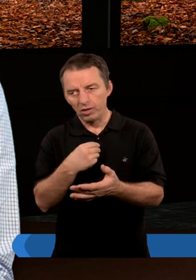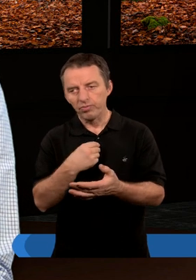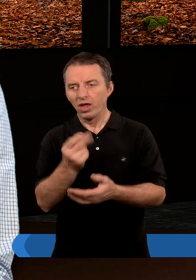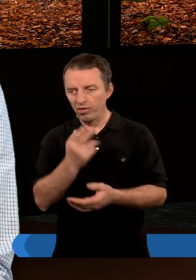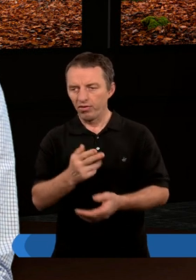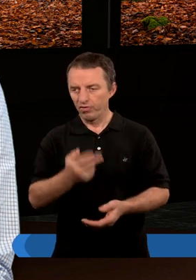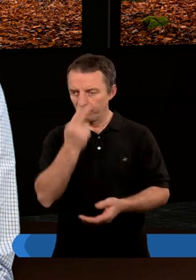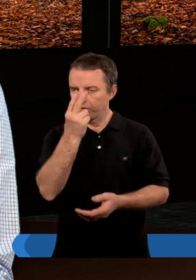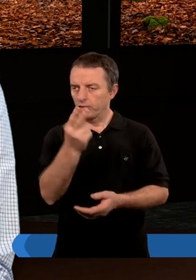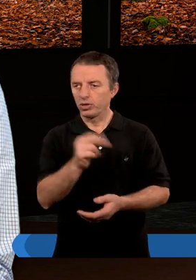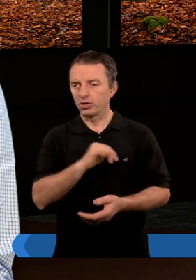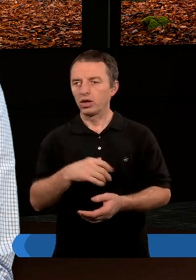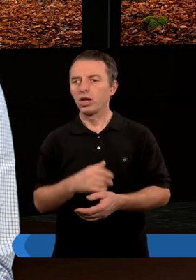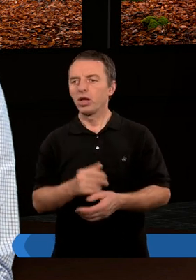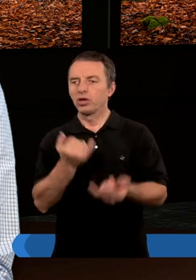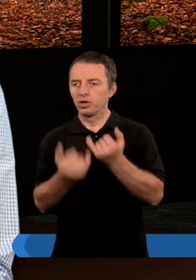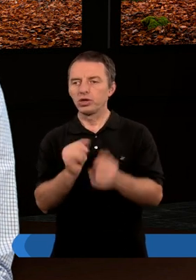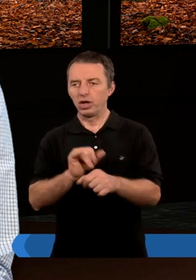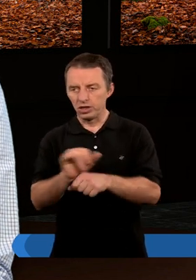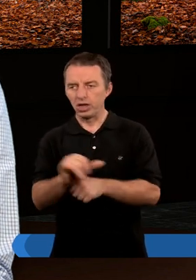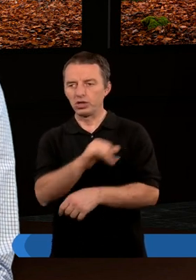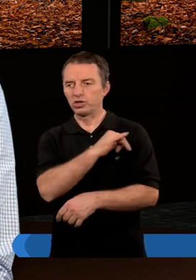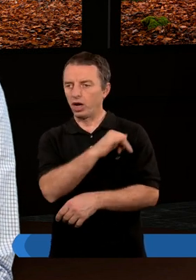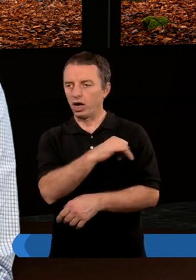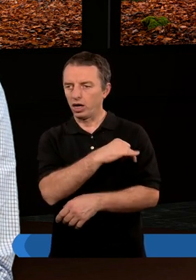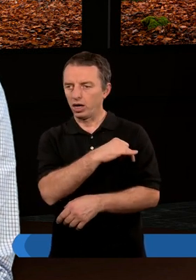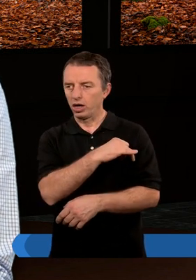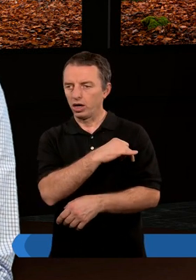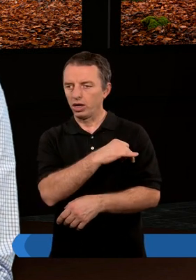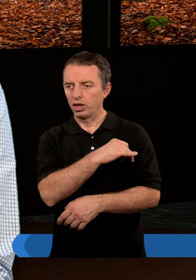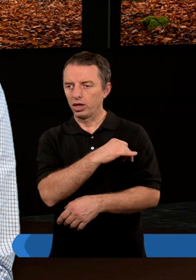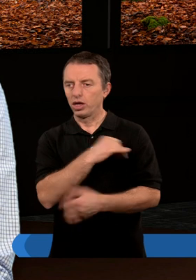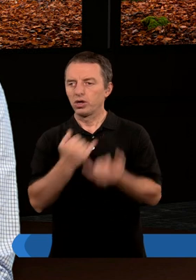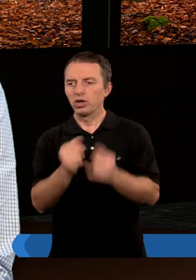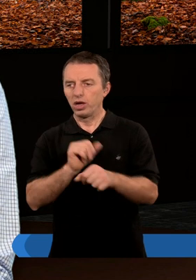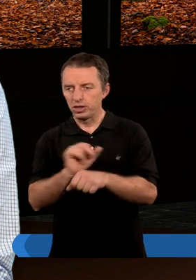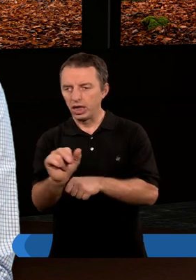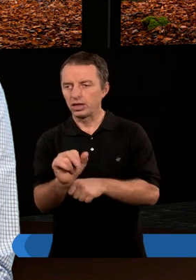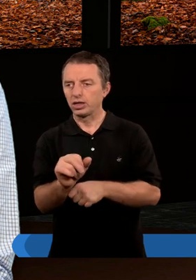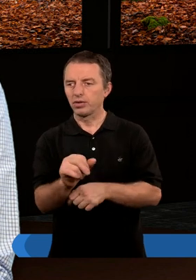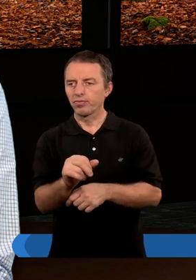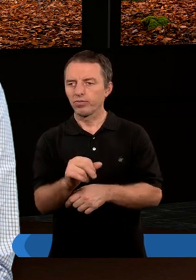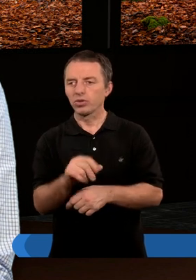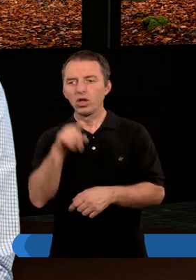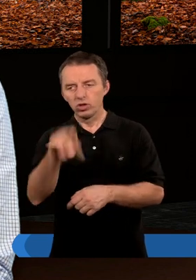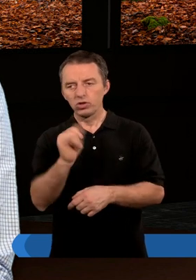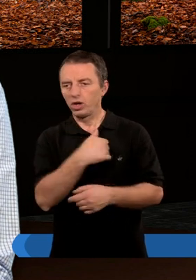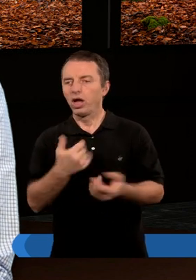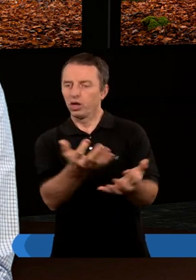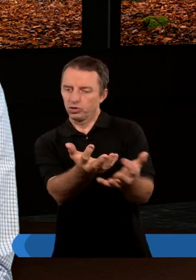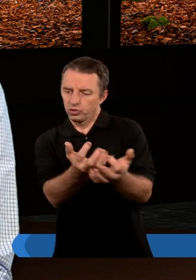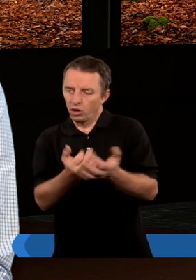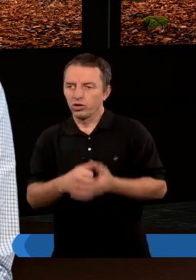widzimy, że jeśli jest grzech, jeśli jest to, co nas